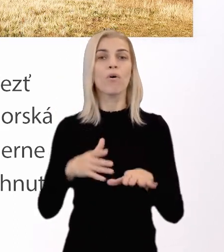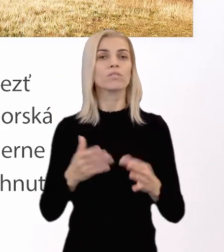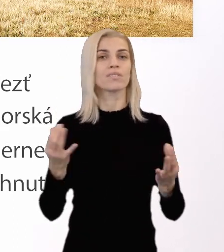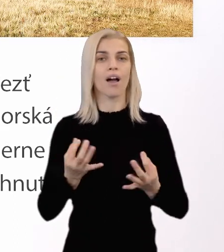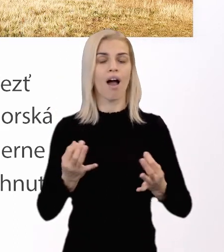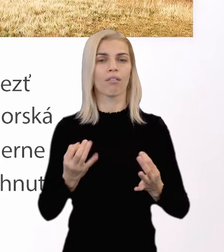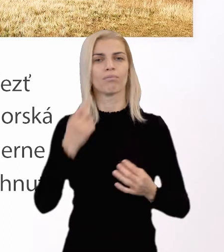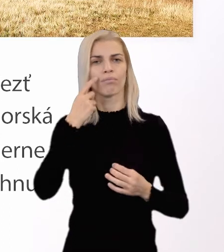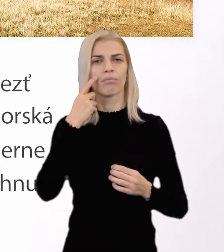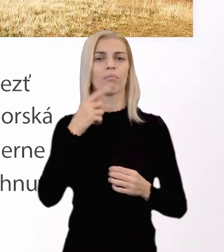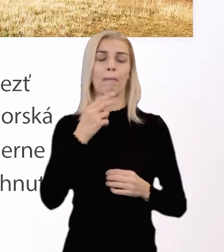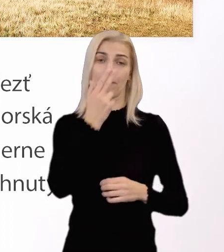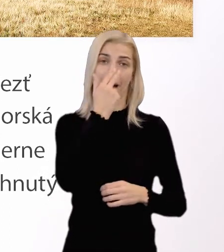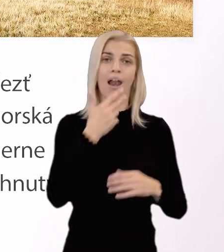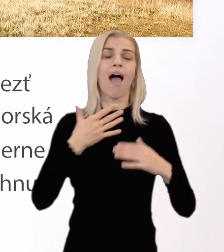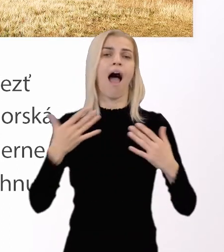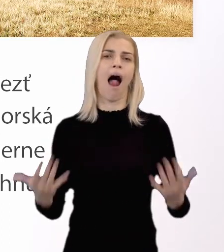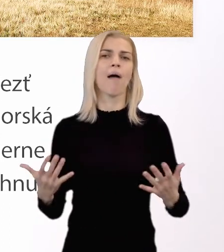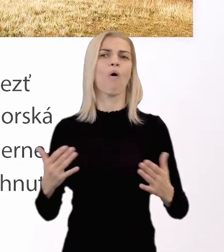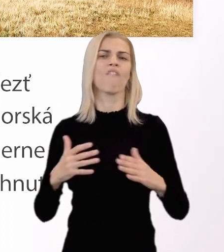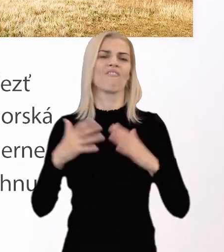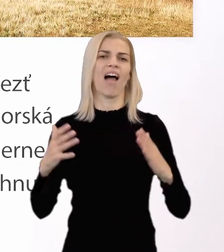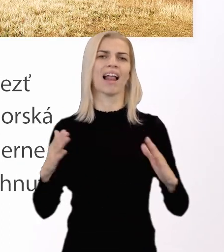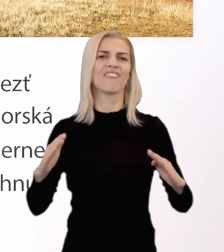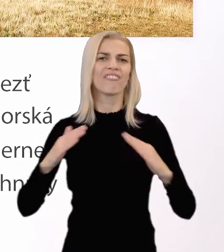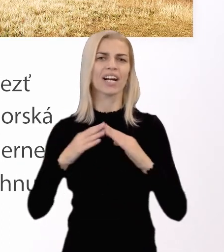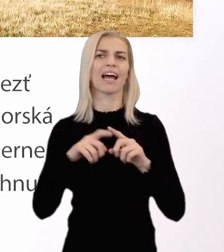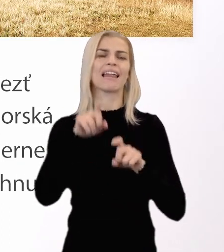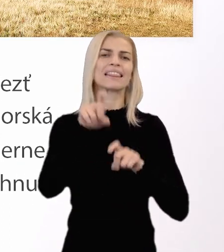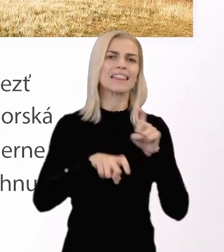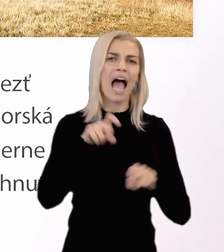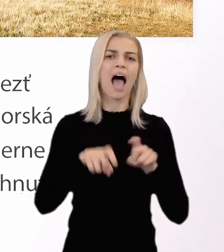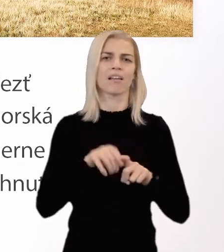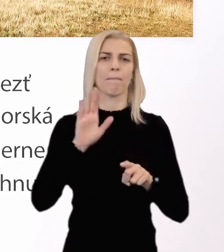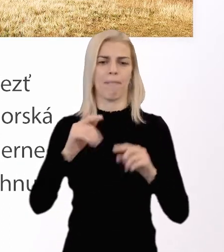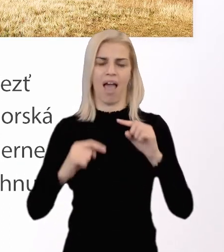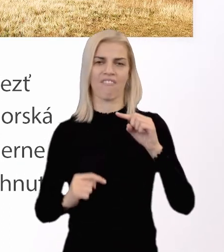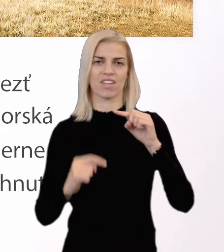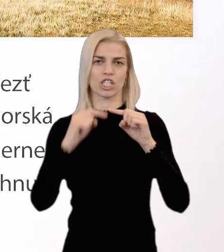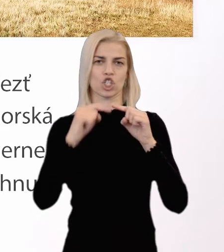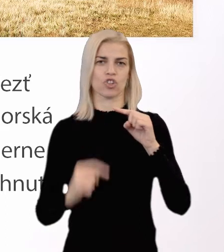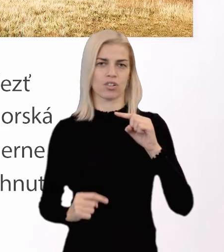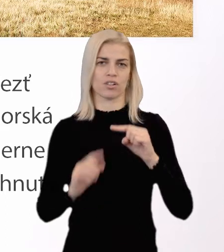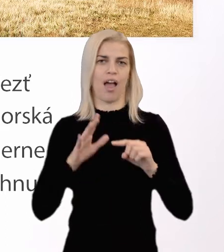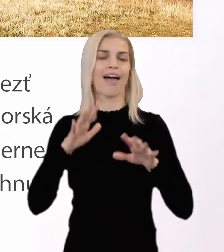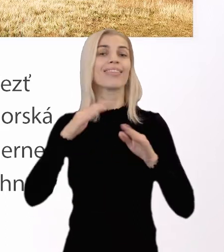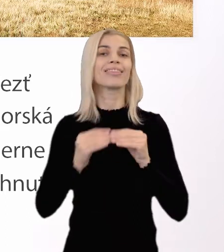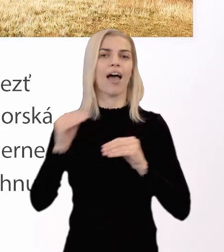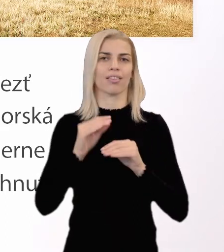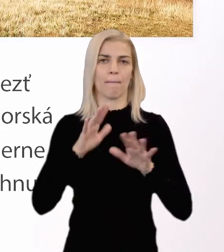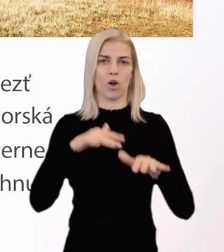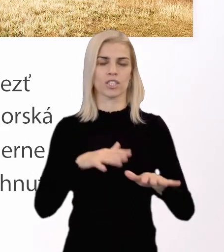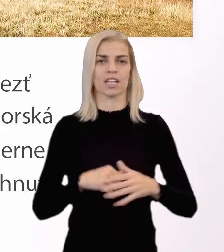vrch, či už v malej, alebo veľkej fatre, alebo vo vysokých, alebo nízkych Tatrách má nejakú nadmorskú výšku. Nádherne,